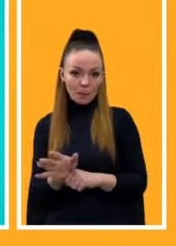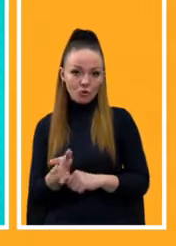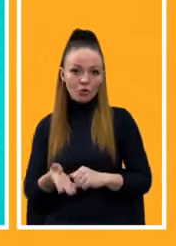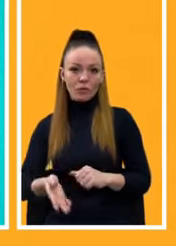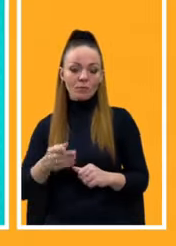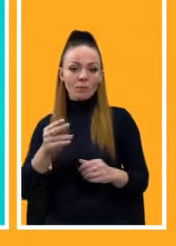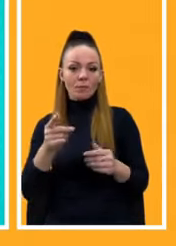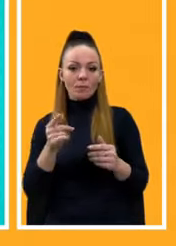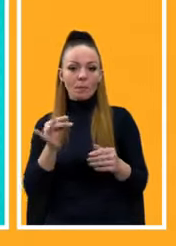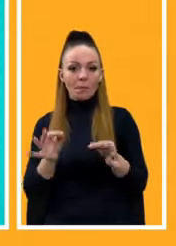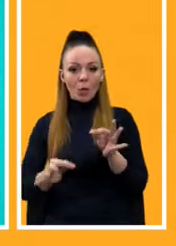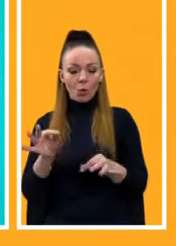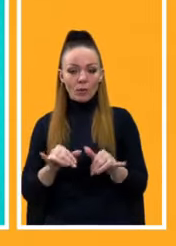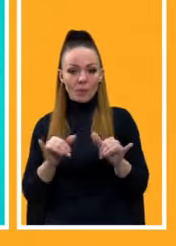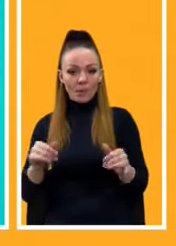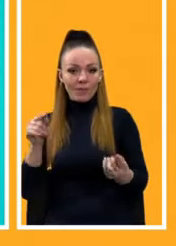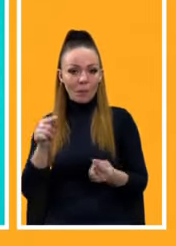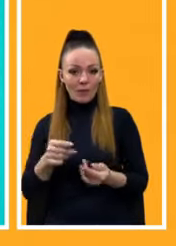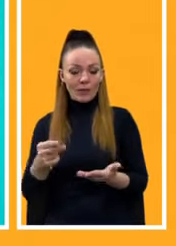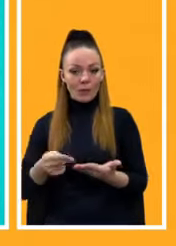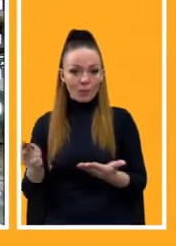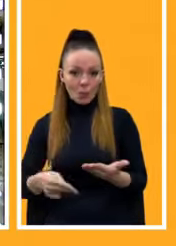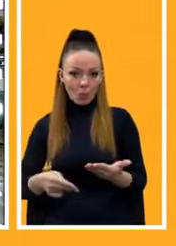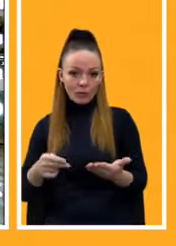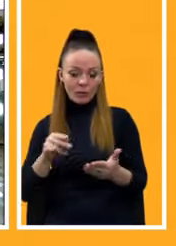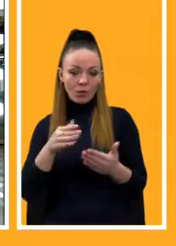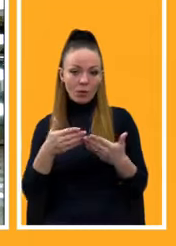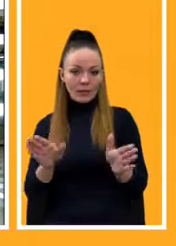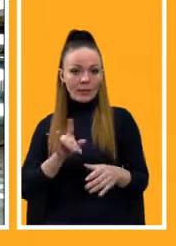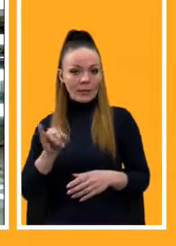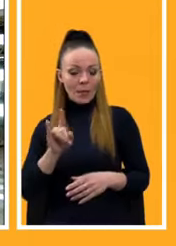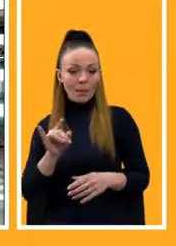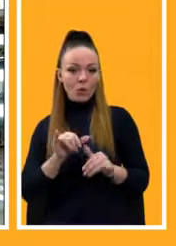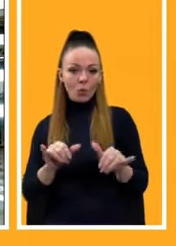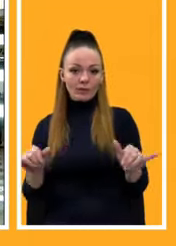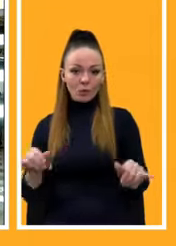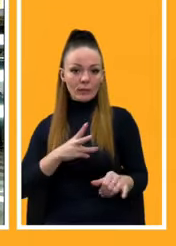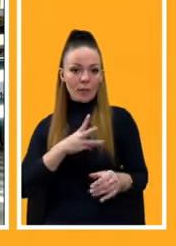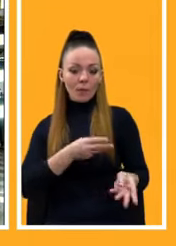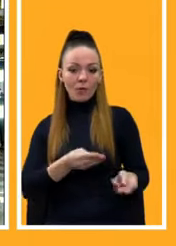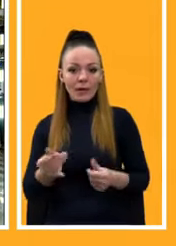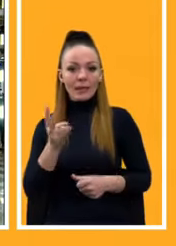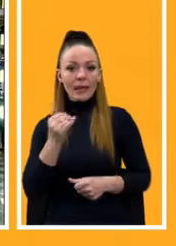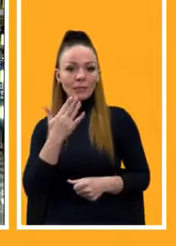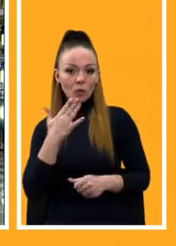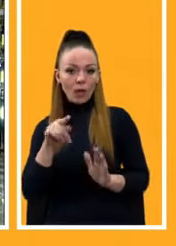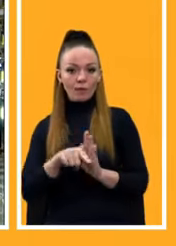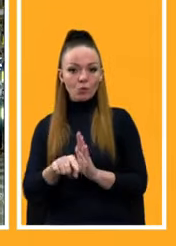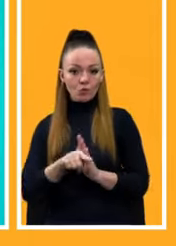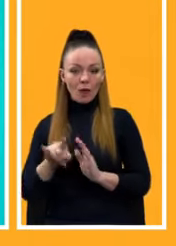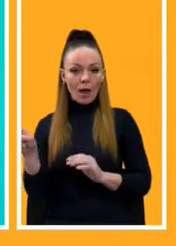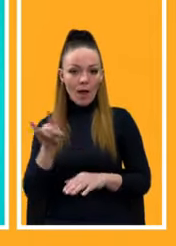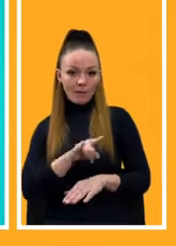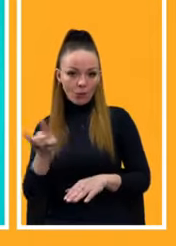з підписанням відповідної угоди відкрити небо, у зв'язку з розвитком і стимулюванням національних внутрішніх авіаперевізників.